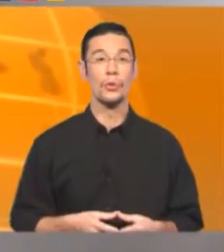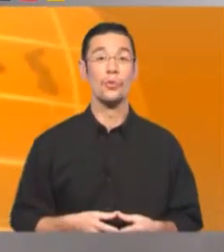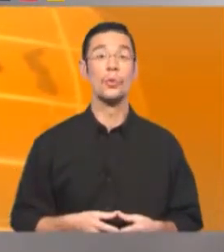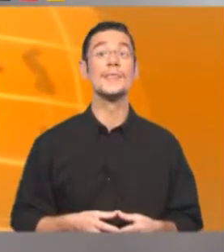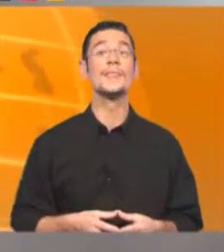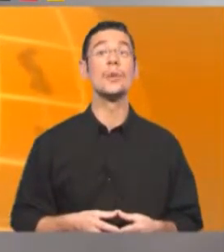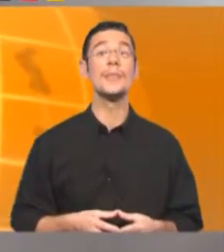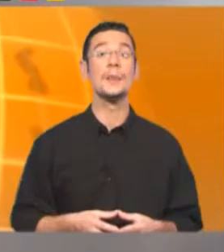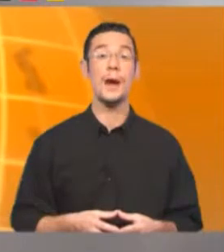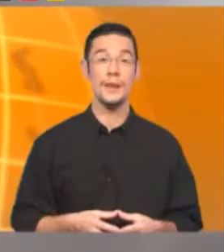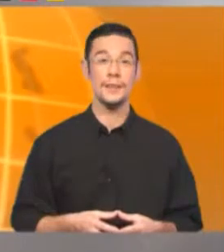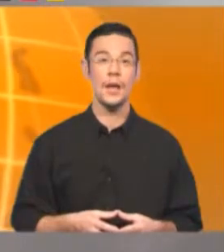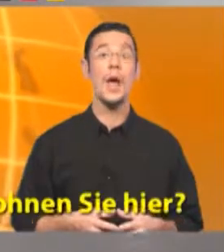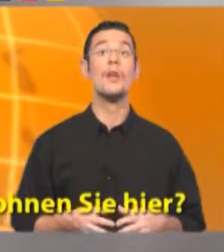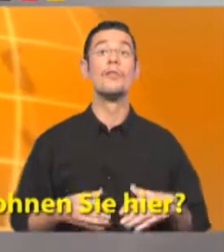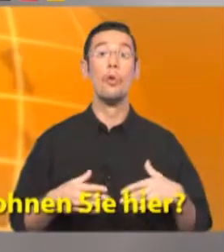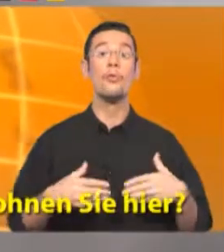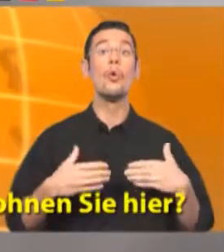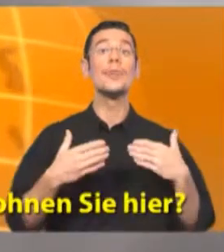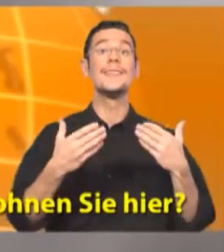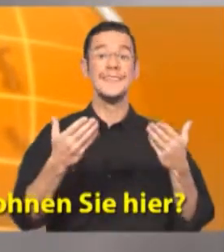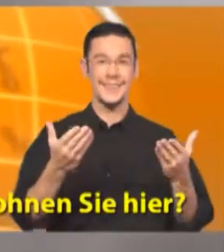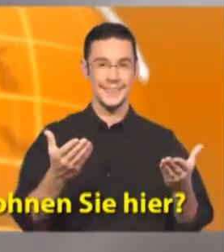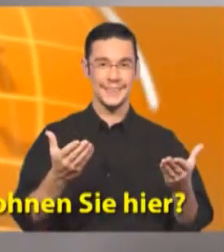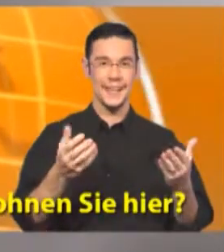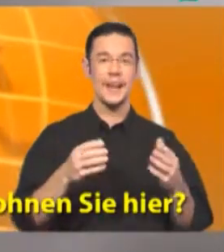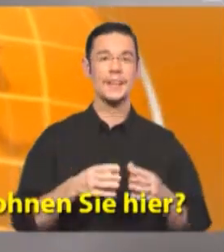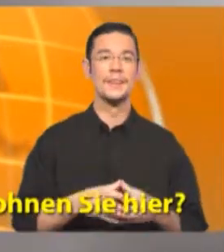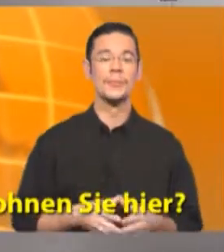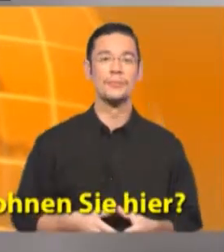Und wo sind Sie untergebracht? Wo wohnen Sie?